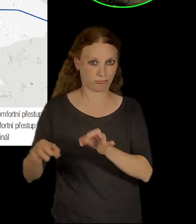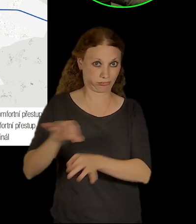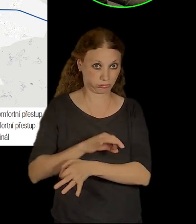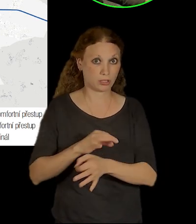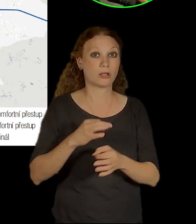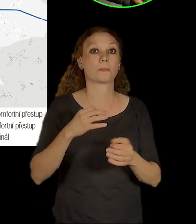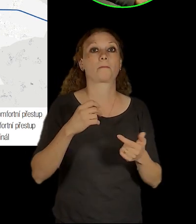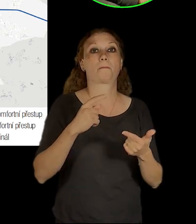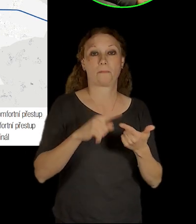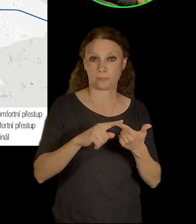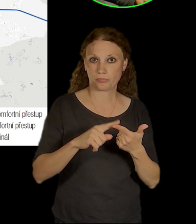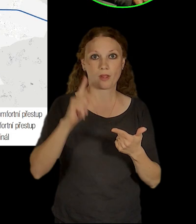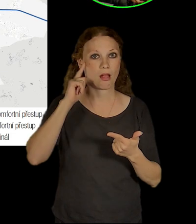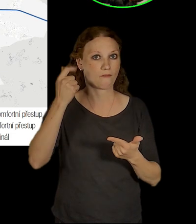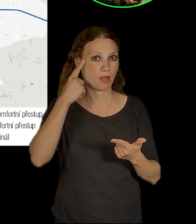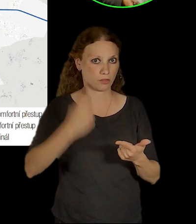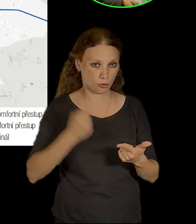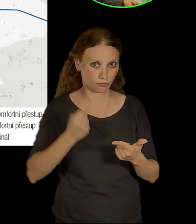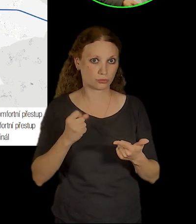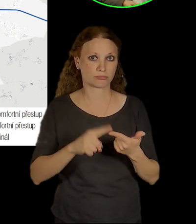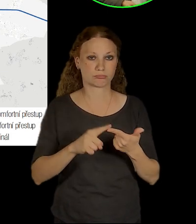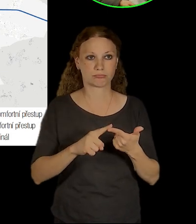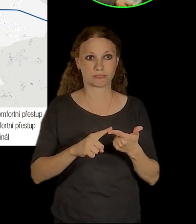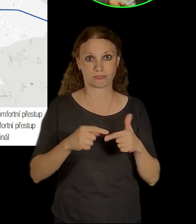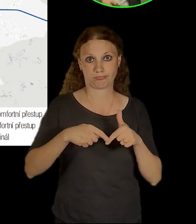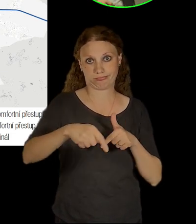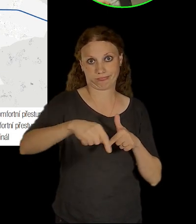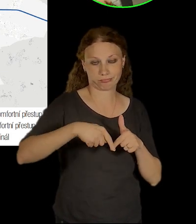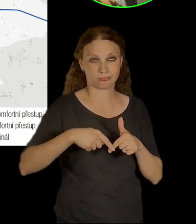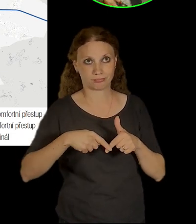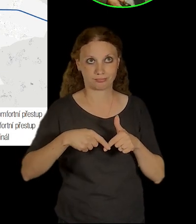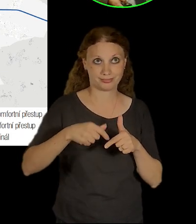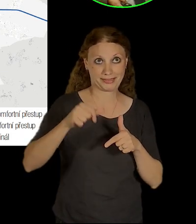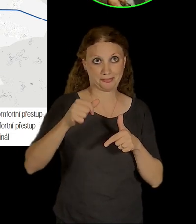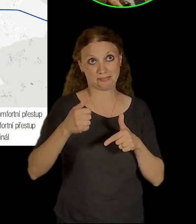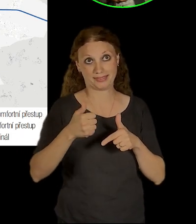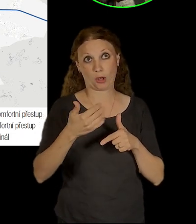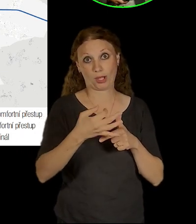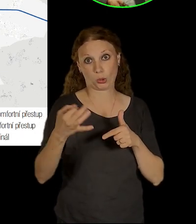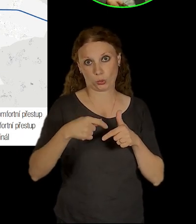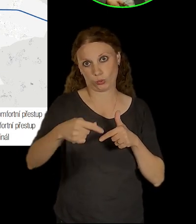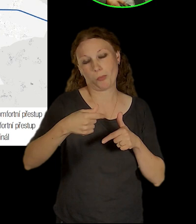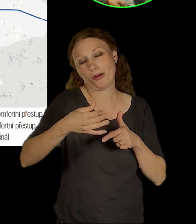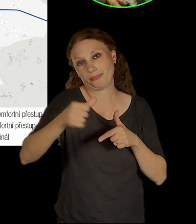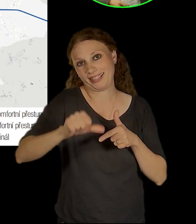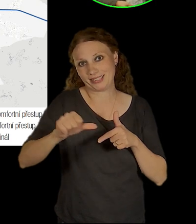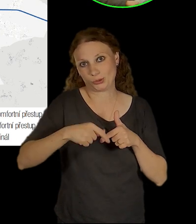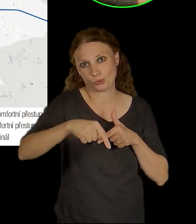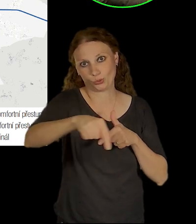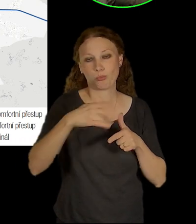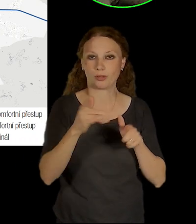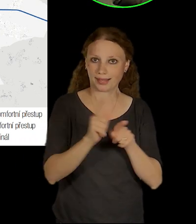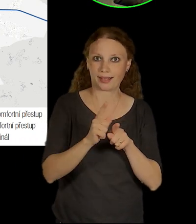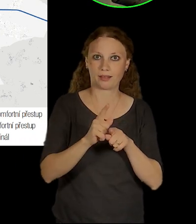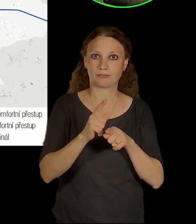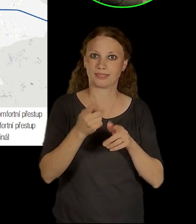vlastně v následujících týdnech, respektive měsících, doufám, představíme taky více podrobněji. Zmíním Masarykovo